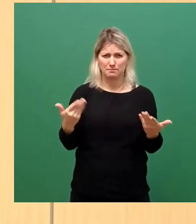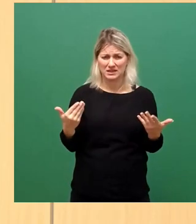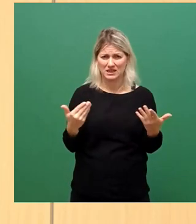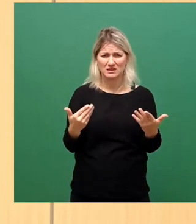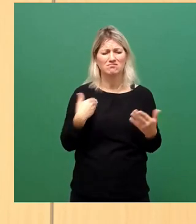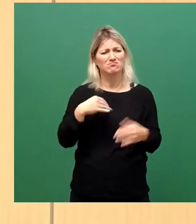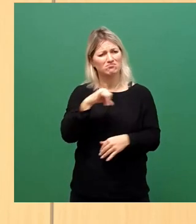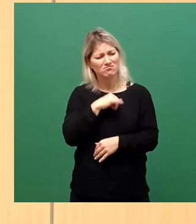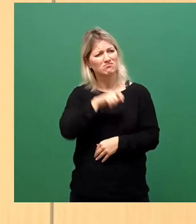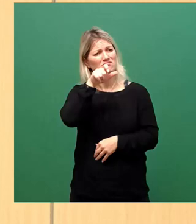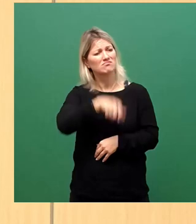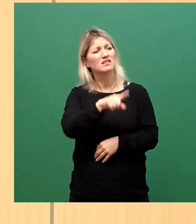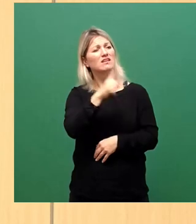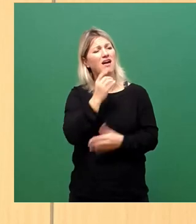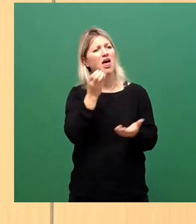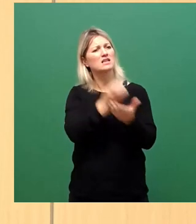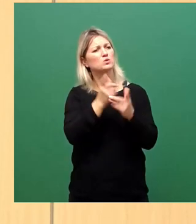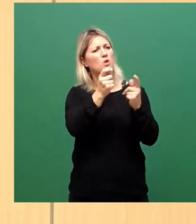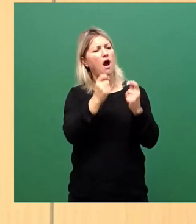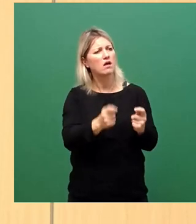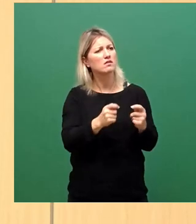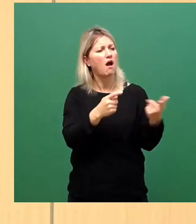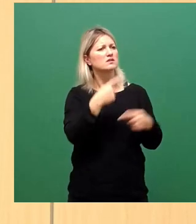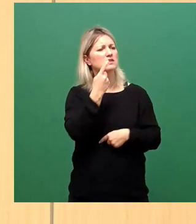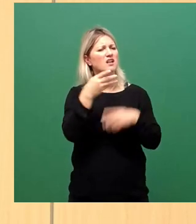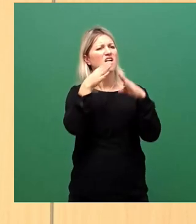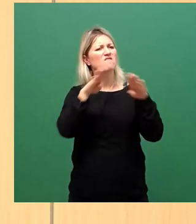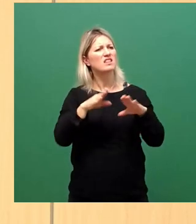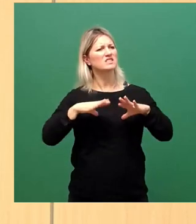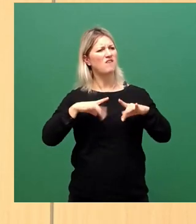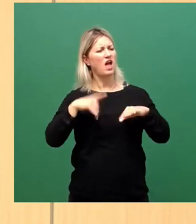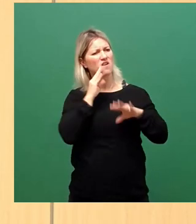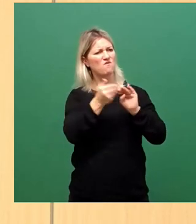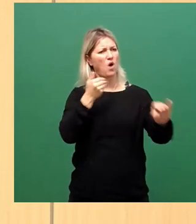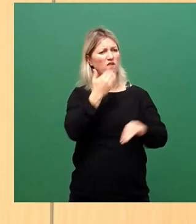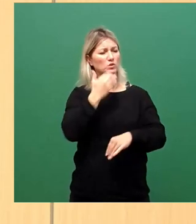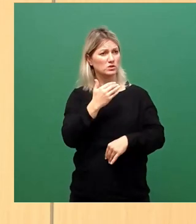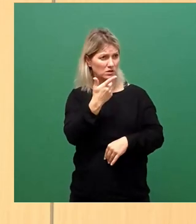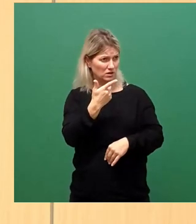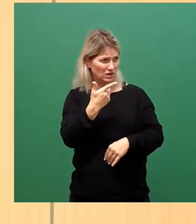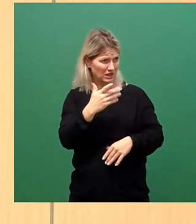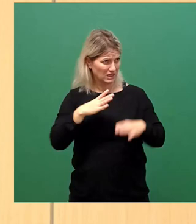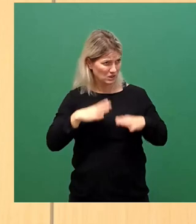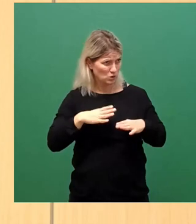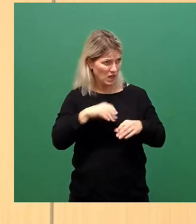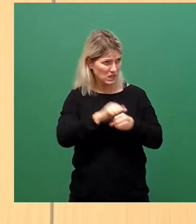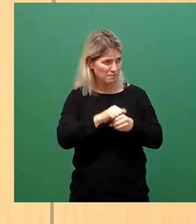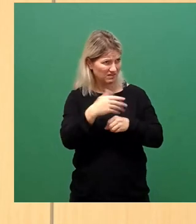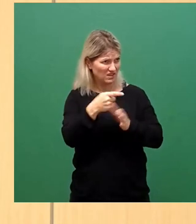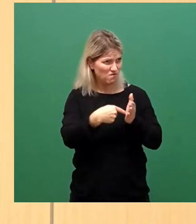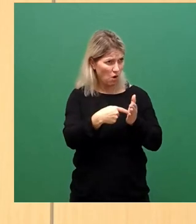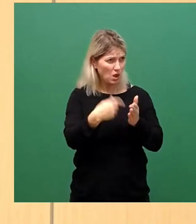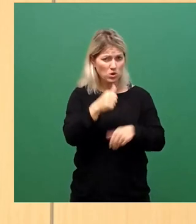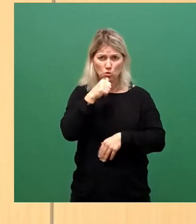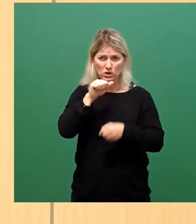seinem Ersetzungsantrag vorgezogene Weihnachtsferien fordern wollte, ist das eigentlich eine Forderung des Gesundheitsamtes? Ist dazu das Jugendamt immer gefragt